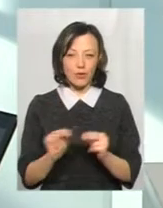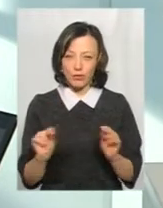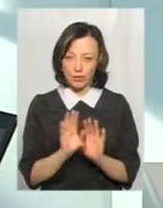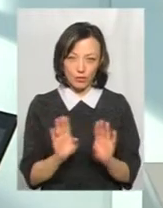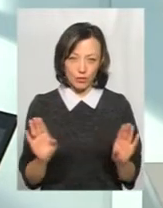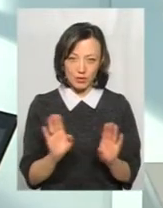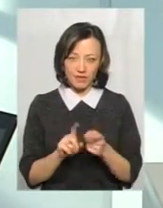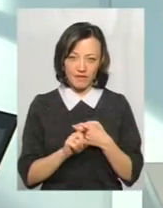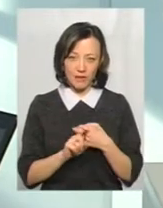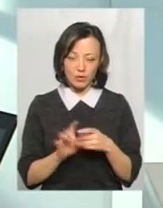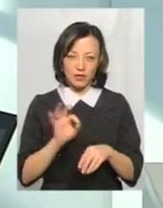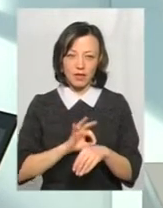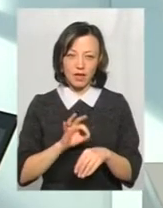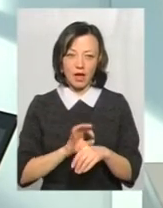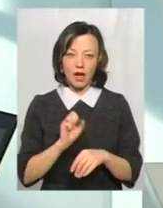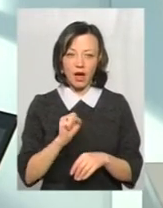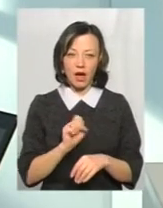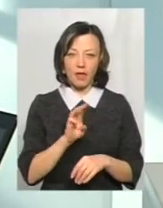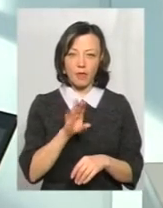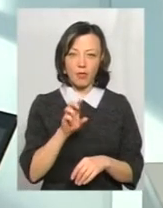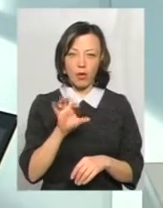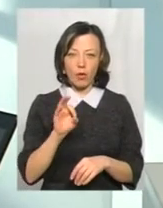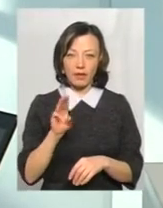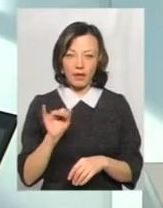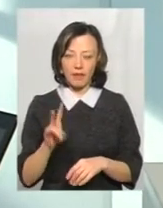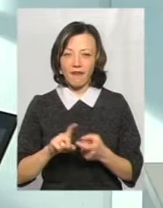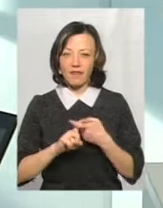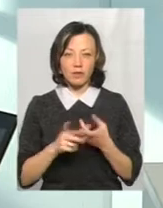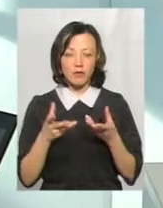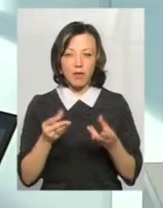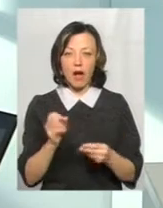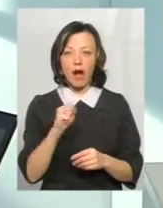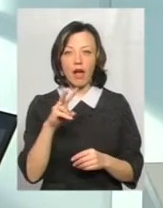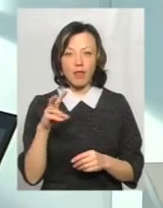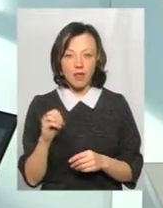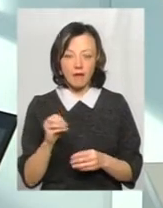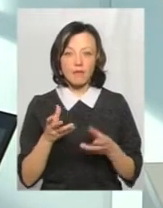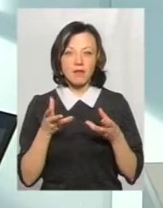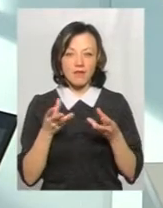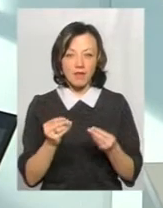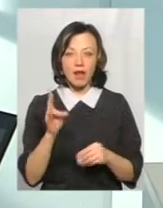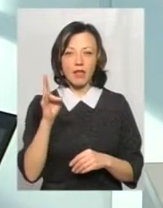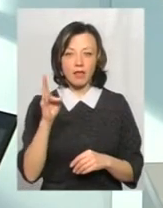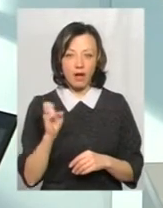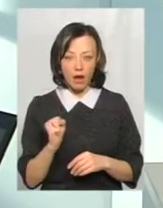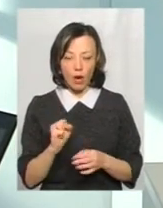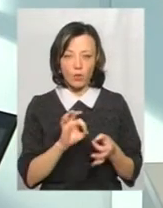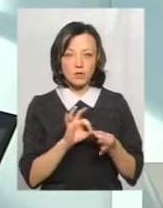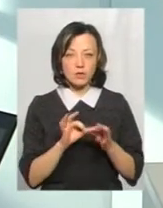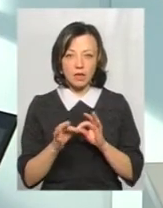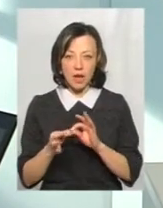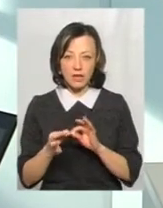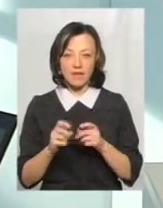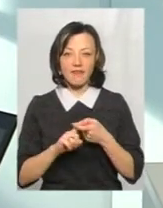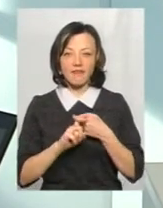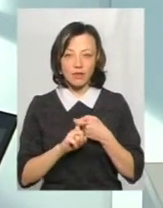антибіотиками, тому що антибіотик на вірус не впливає. Але антибіотик впливає на ускладнення